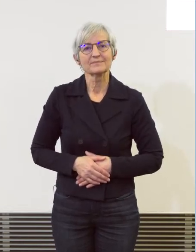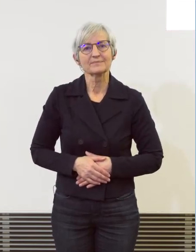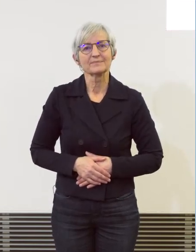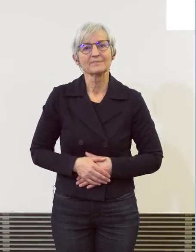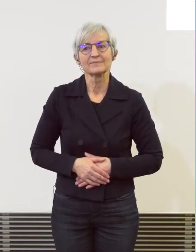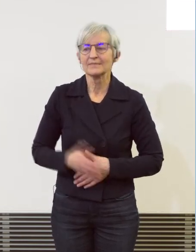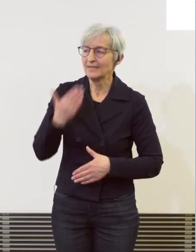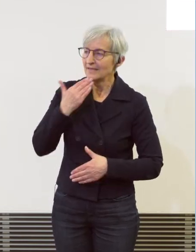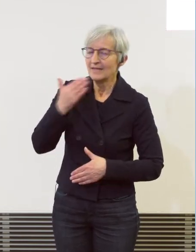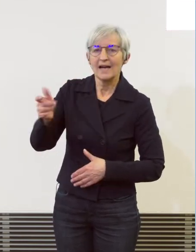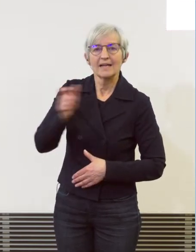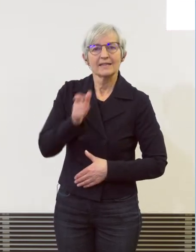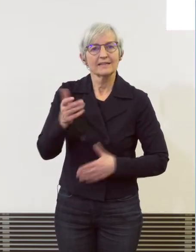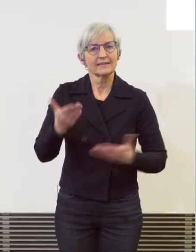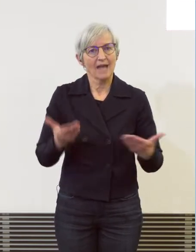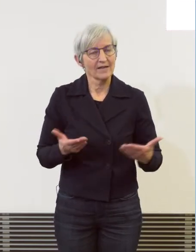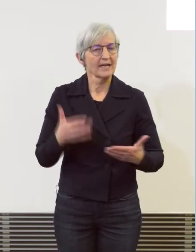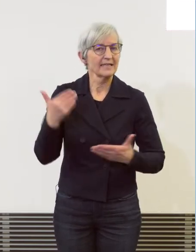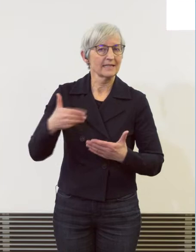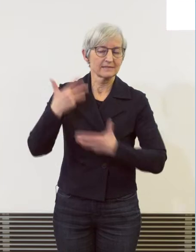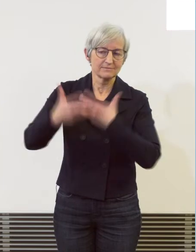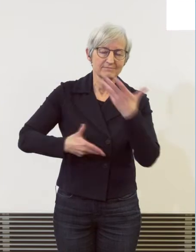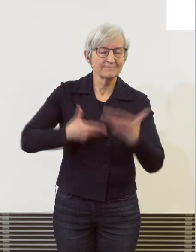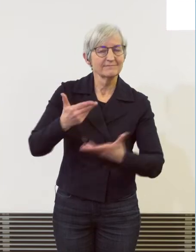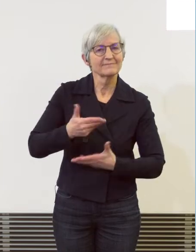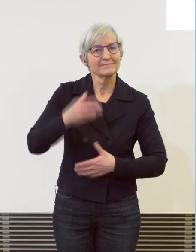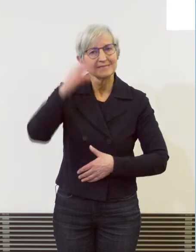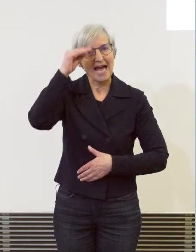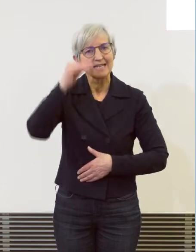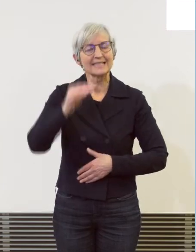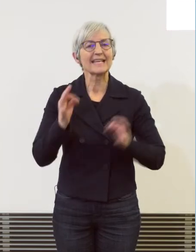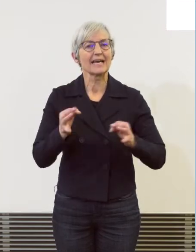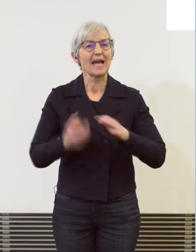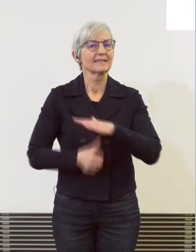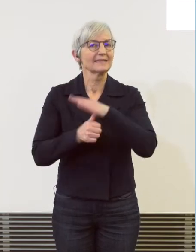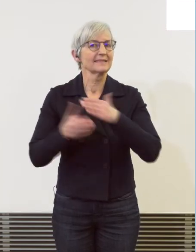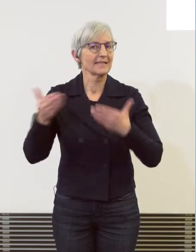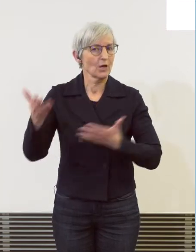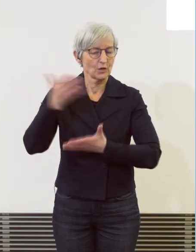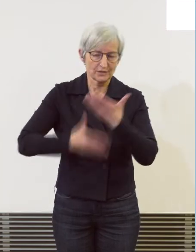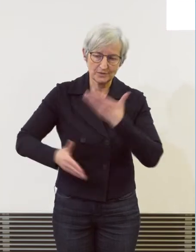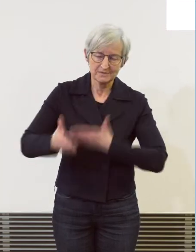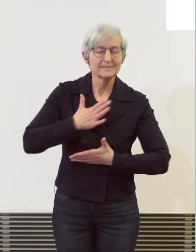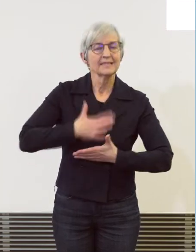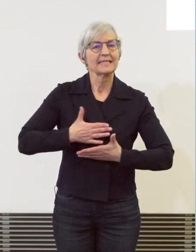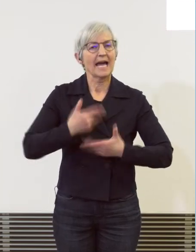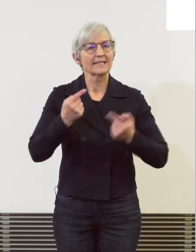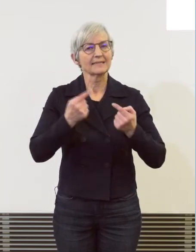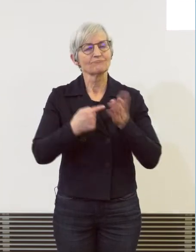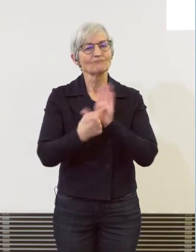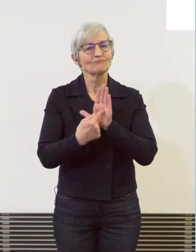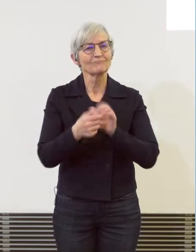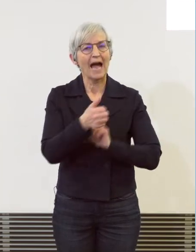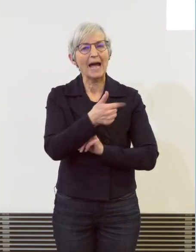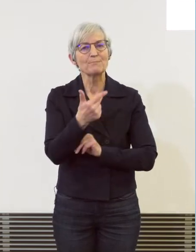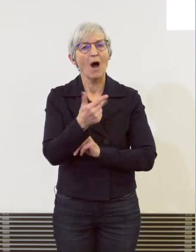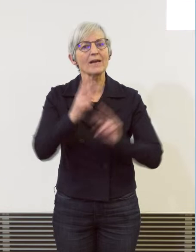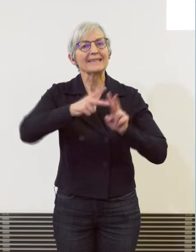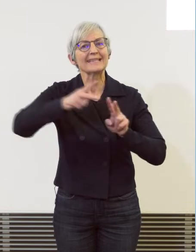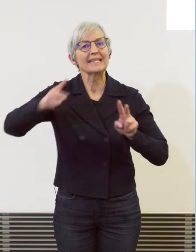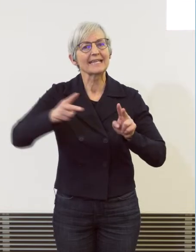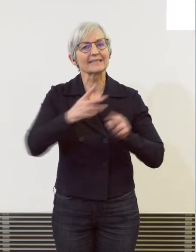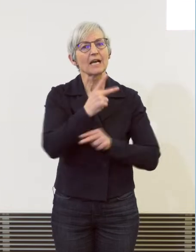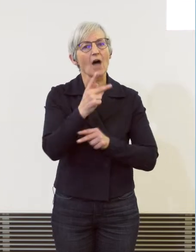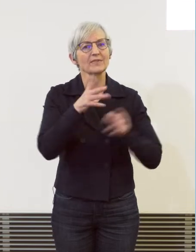den Ausführungen vom Herrn Sicherheitsdirektor, gehe ich gerne noch auf einige weitere Deliktskategorien ein. Ich möchte Sie aber vorher